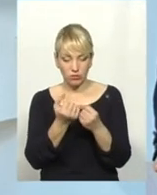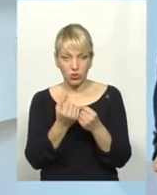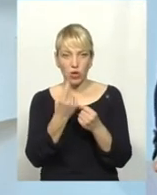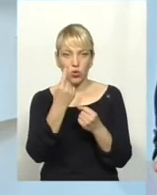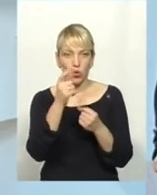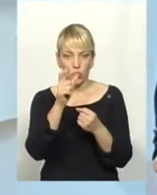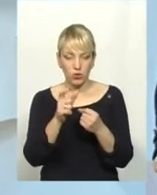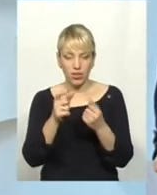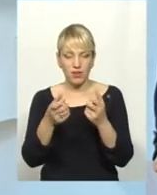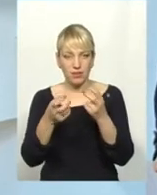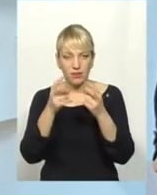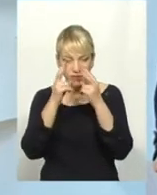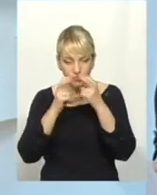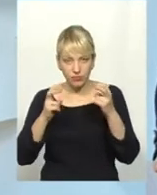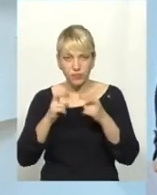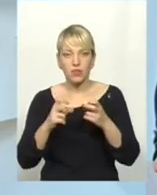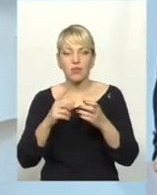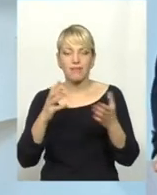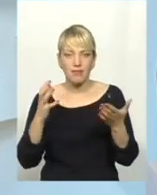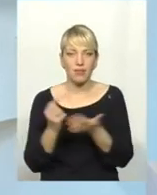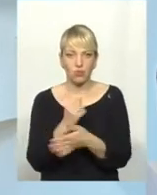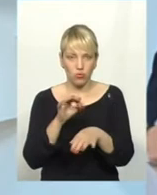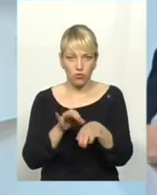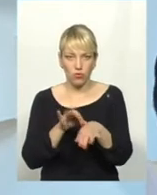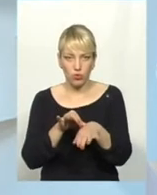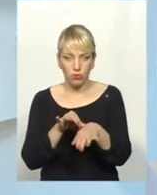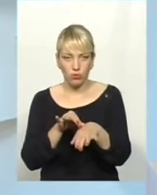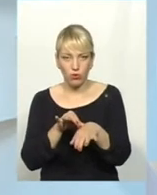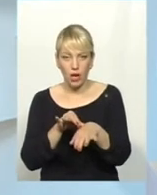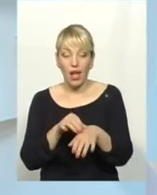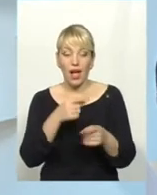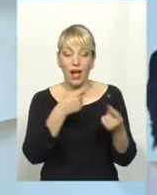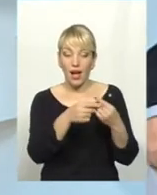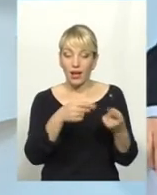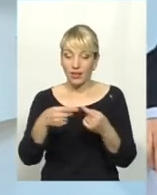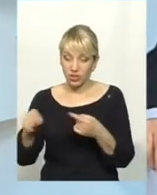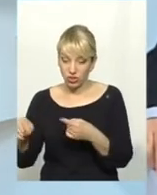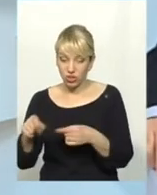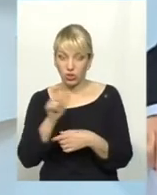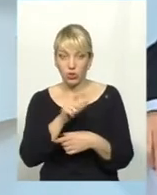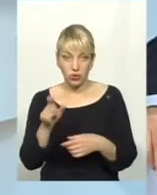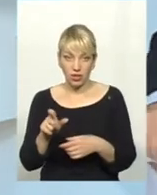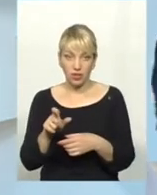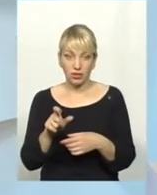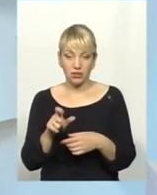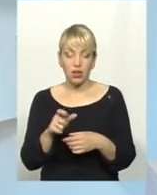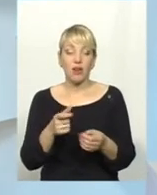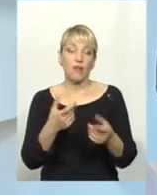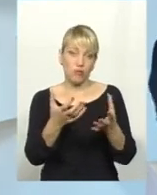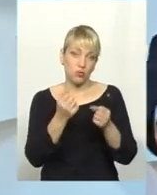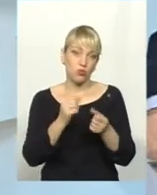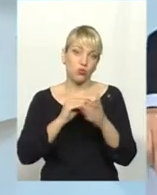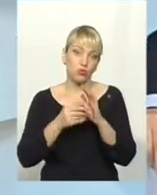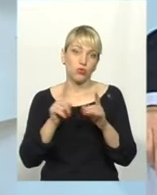людей, і саме гірше, навіть отримає довідку, що він, вона здоровий, і піде чекати